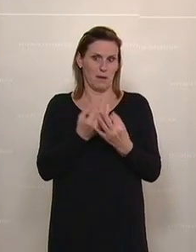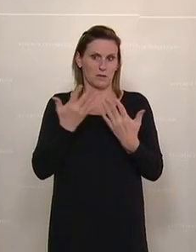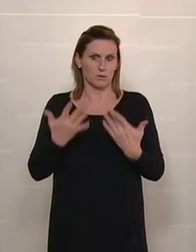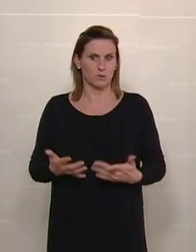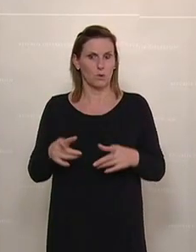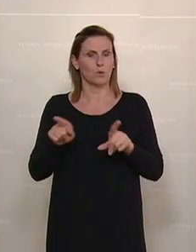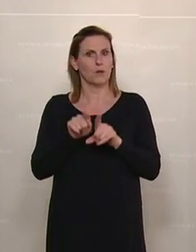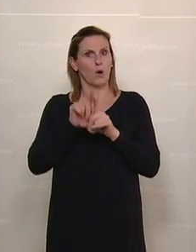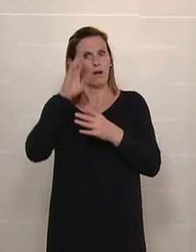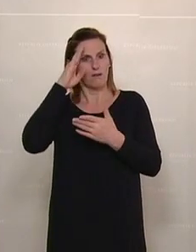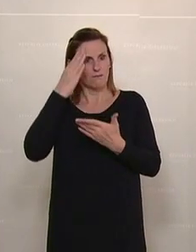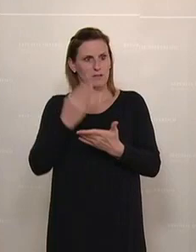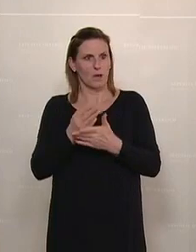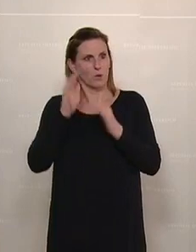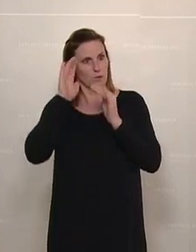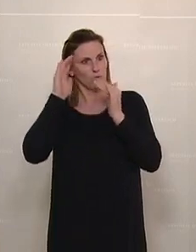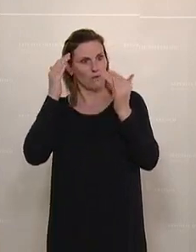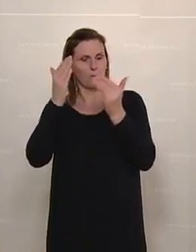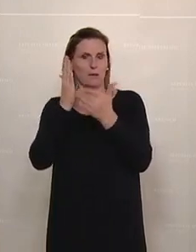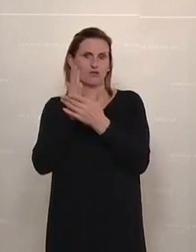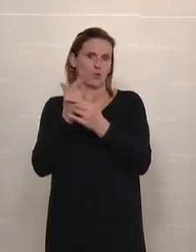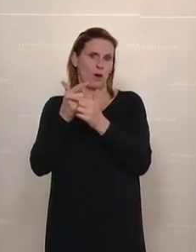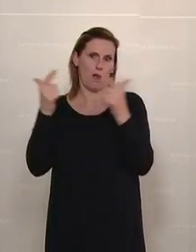auf die ÖVP verlässt, ist schon lange verlassen.